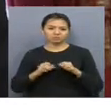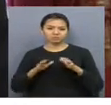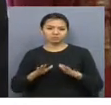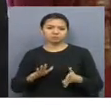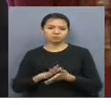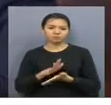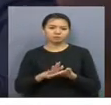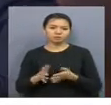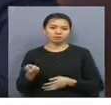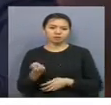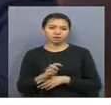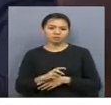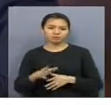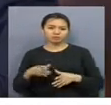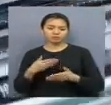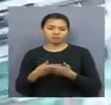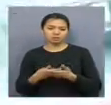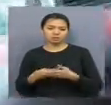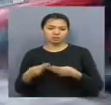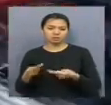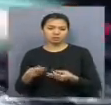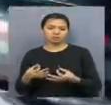тегін күру мүмкіндігін тоғыз ұлы тапсырды.